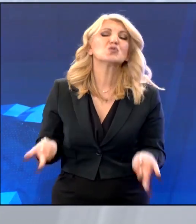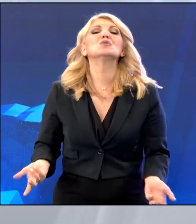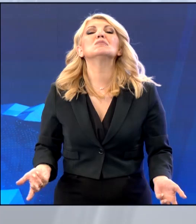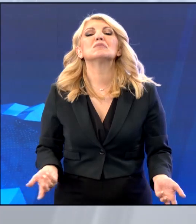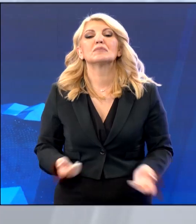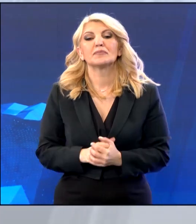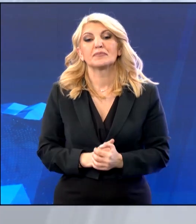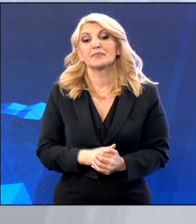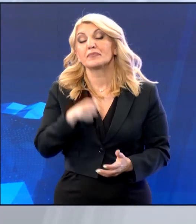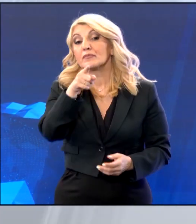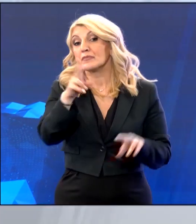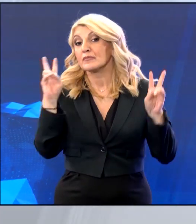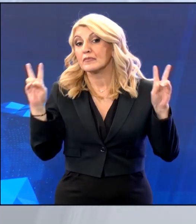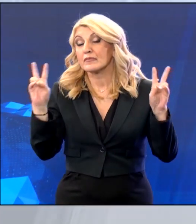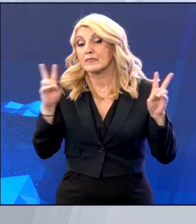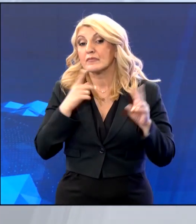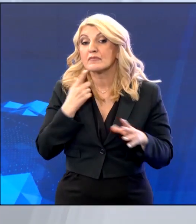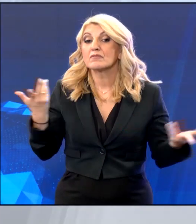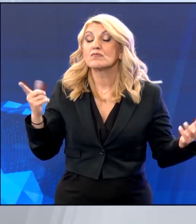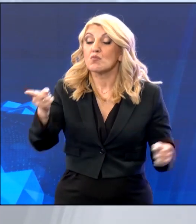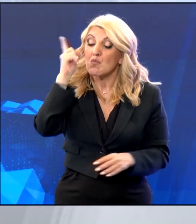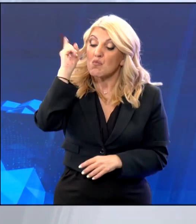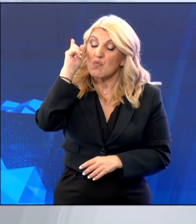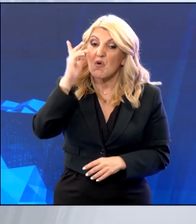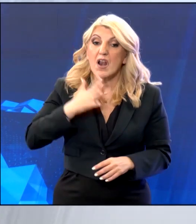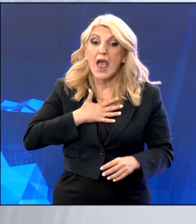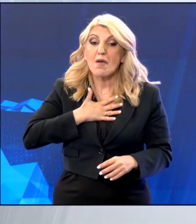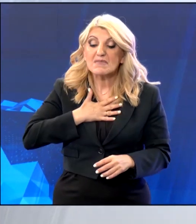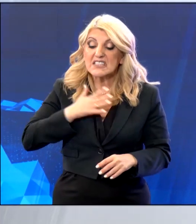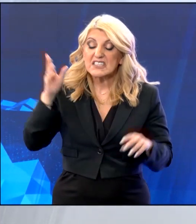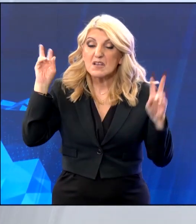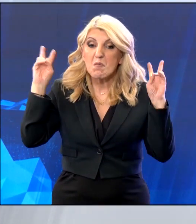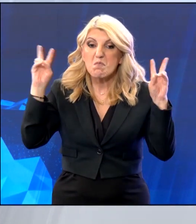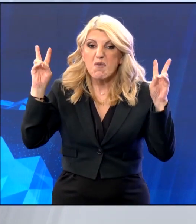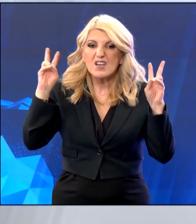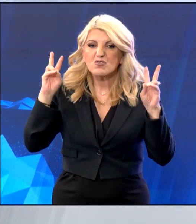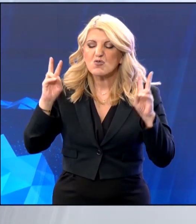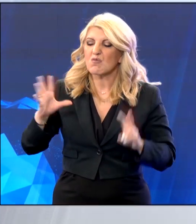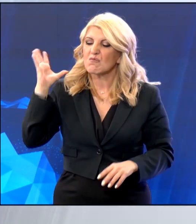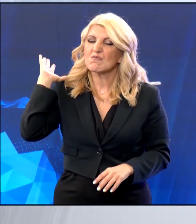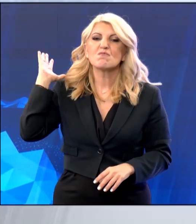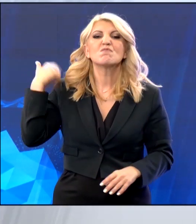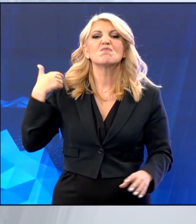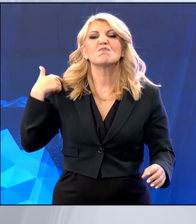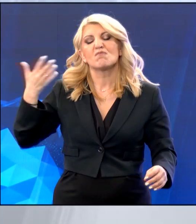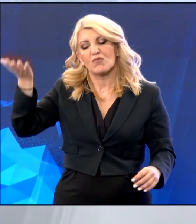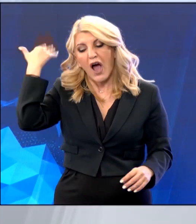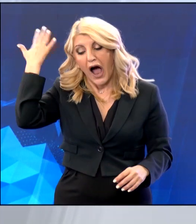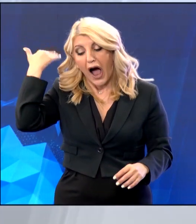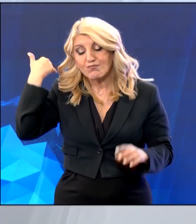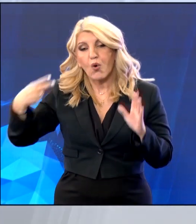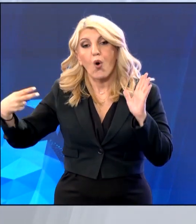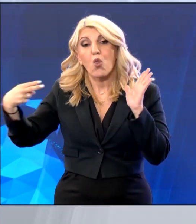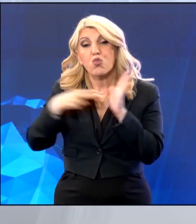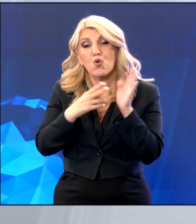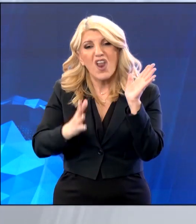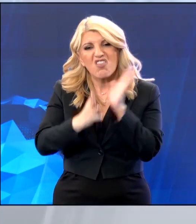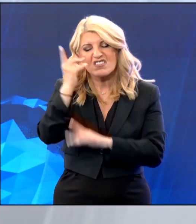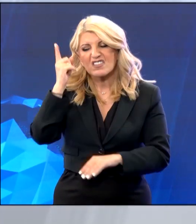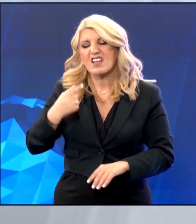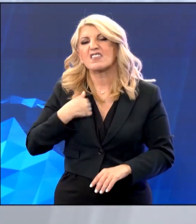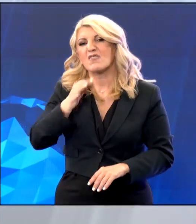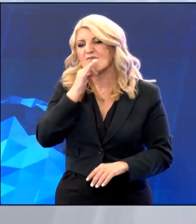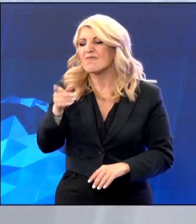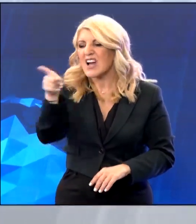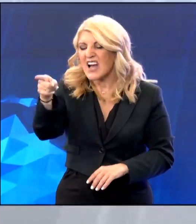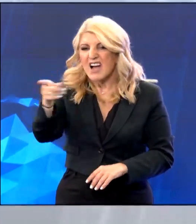Πασόμπι είναι το μόνο κόμμα που σταθερά στάθηκε απέναντι σε αυτό το αναζητικό μόρφωμα από το 2011 μέχρι